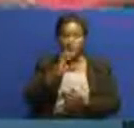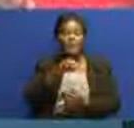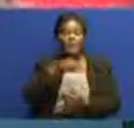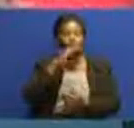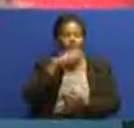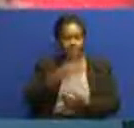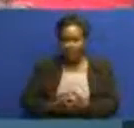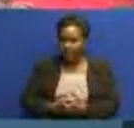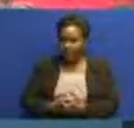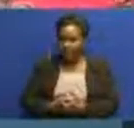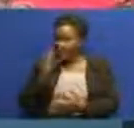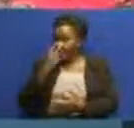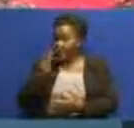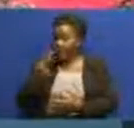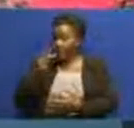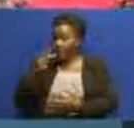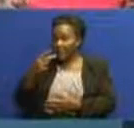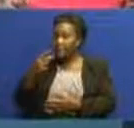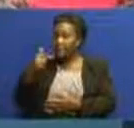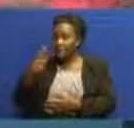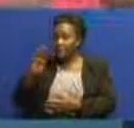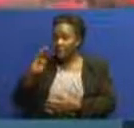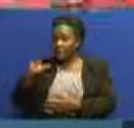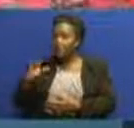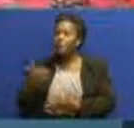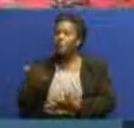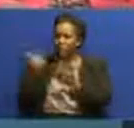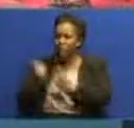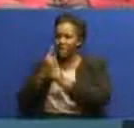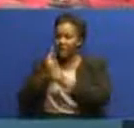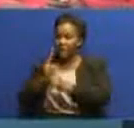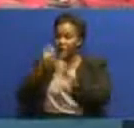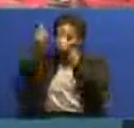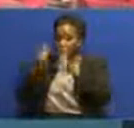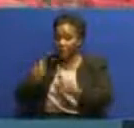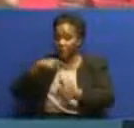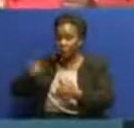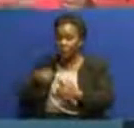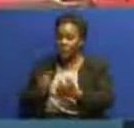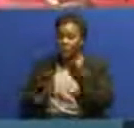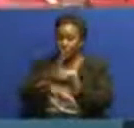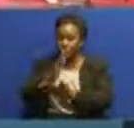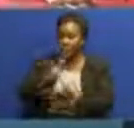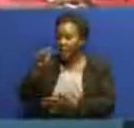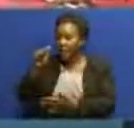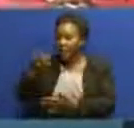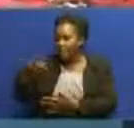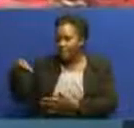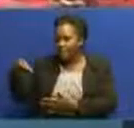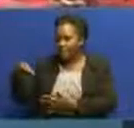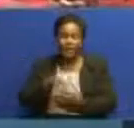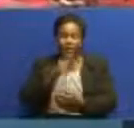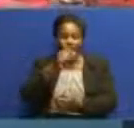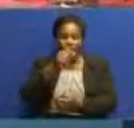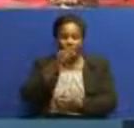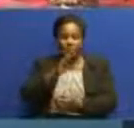Na mtazamaji wa TBC. Wani pia mtangazo yetu unaweza kuyafuatilia kupitia ukurasa huu na kupitia app yetu ya TBC live ambayo